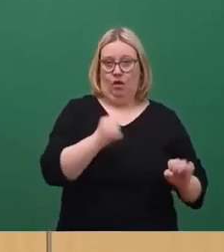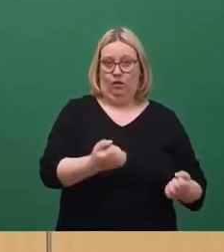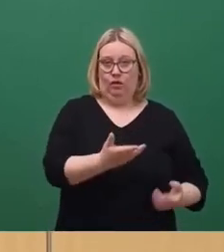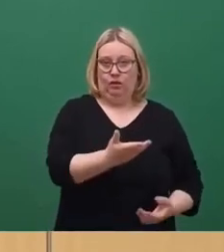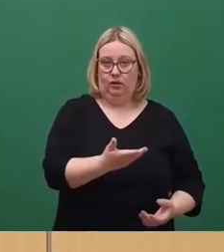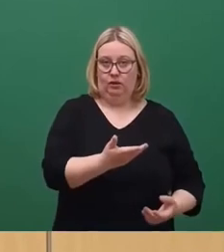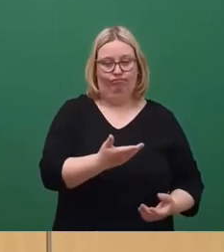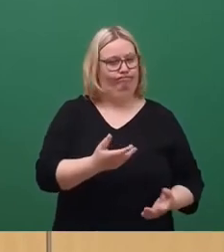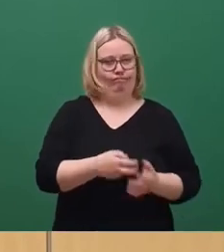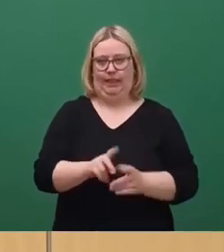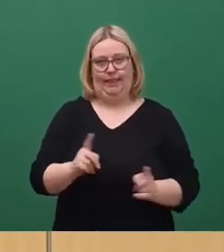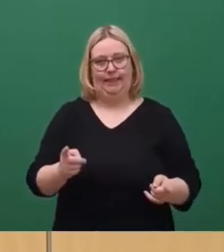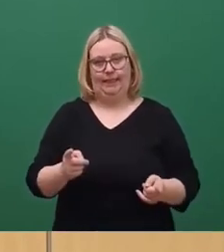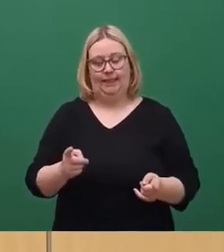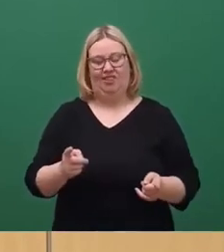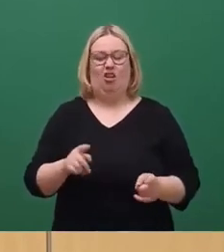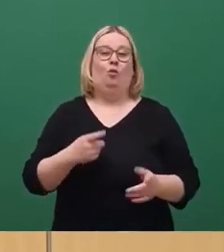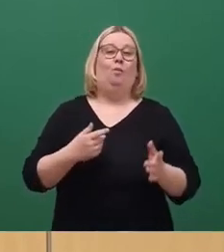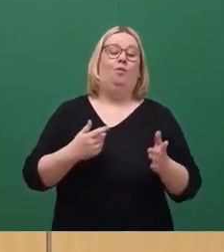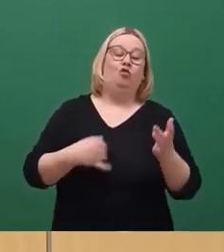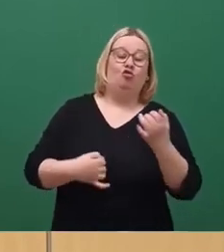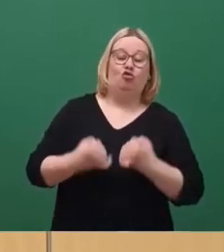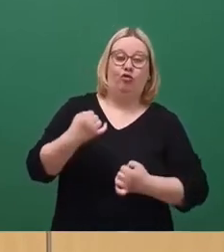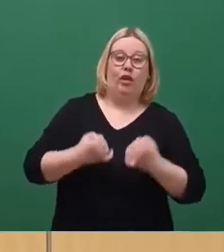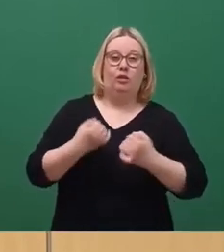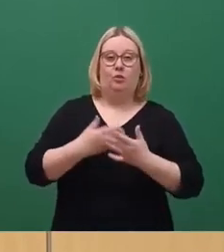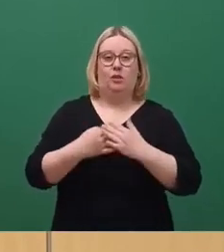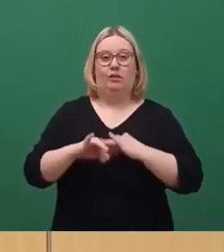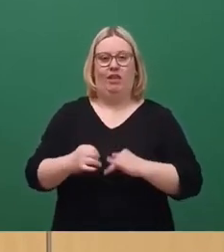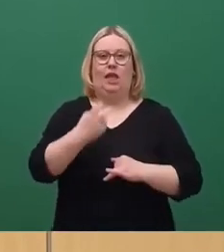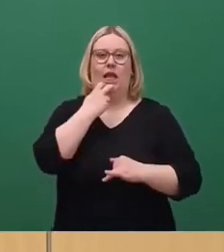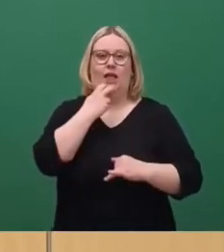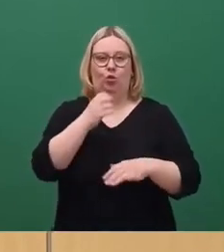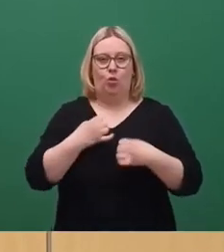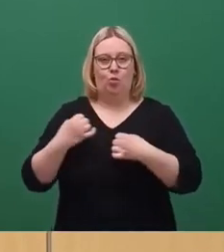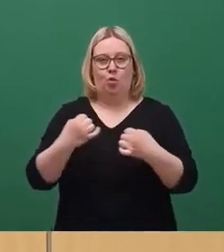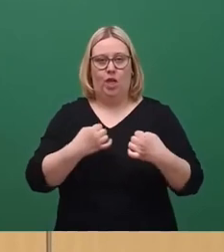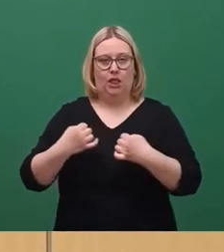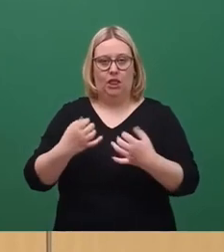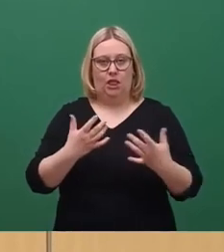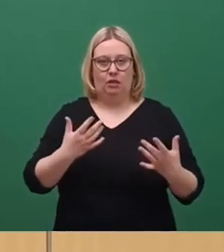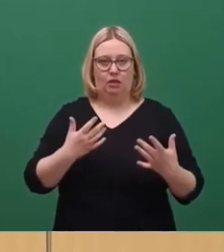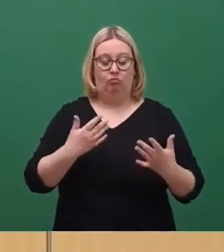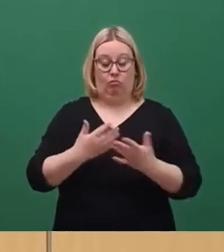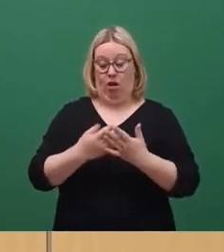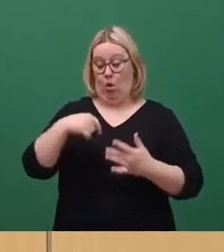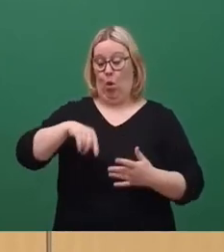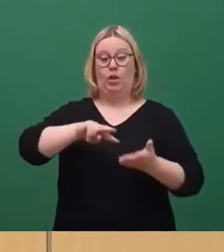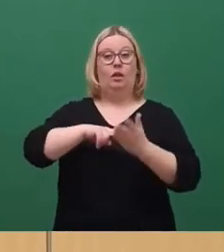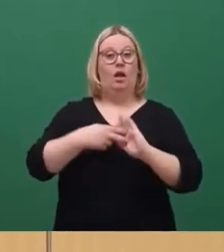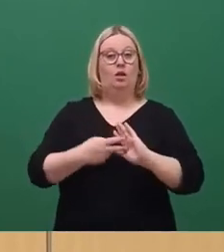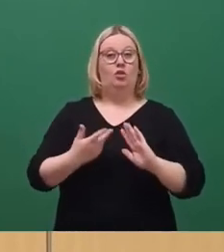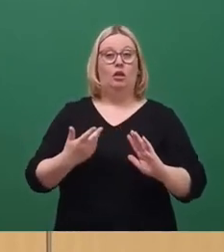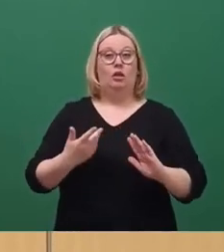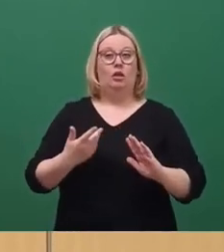viel, viel schwieriger, wenn wir jetzt an die Elektromobilität denken, weil zumindest Stand heute technisch, es gibt keine